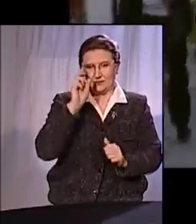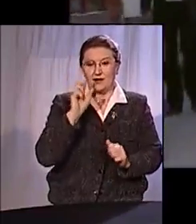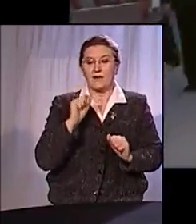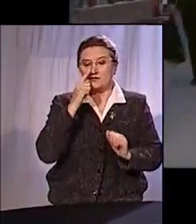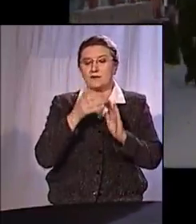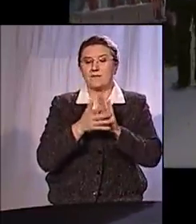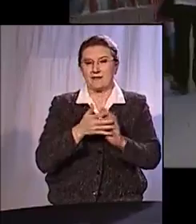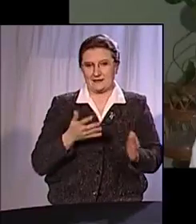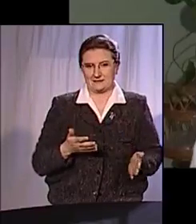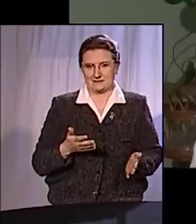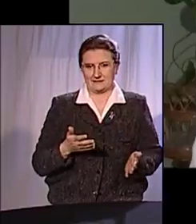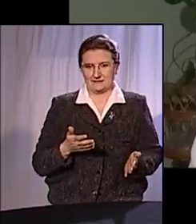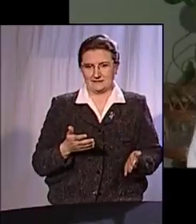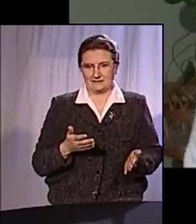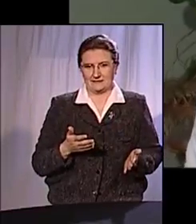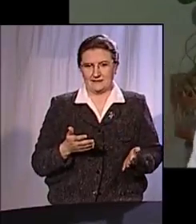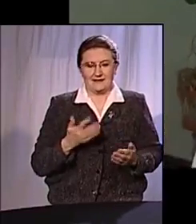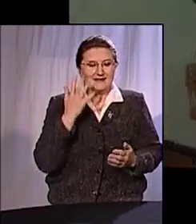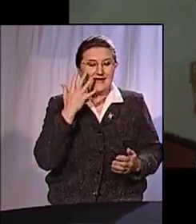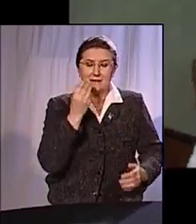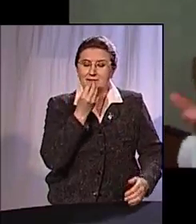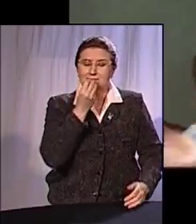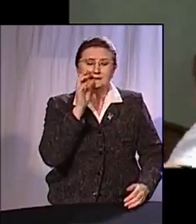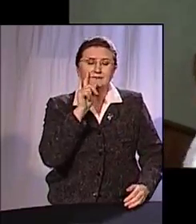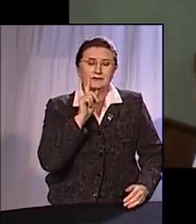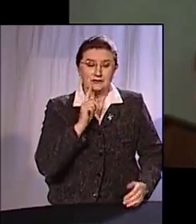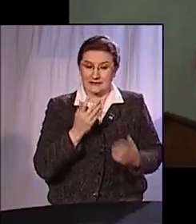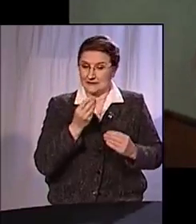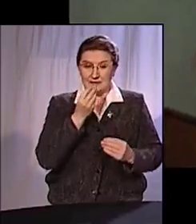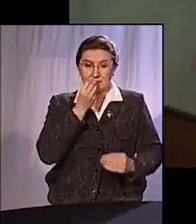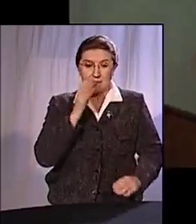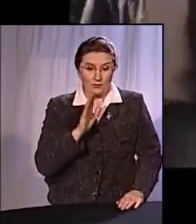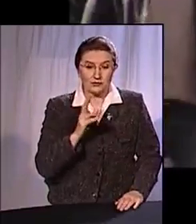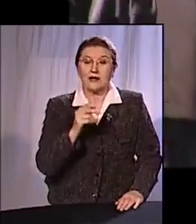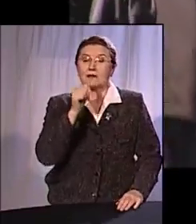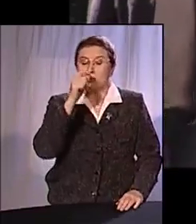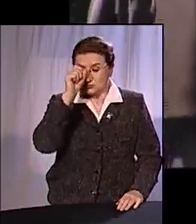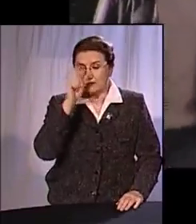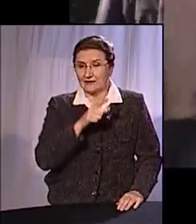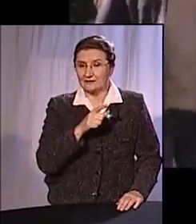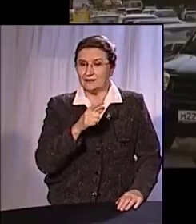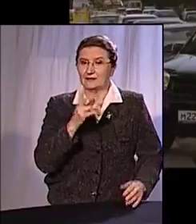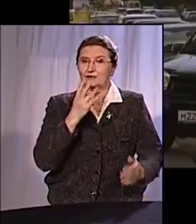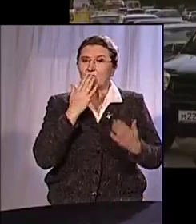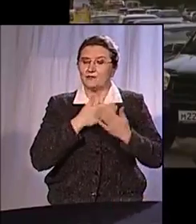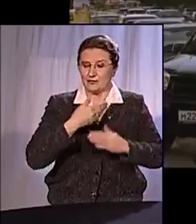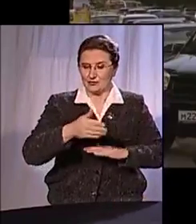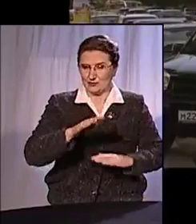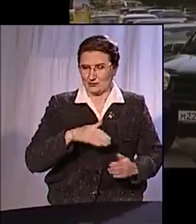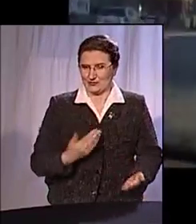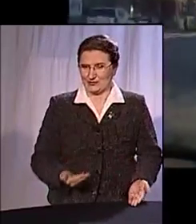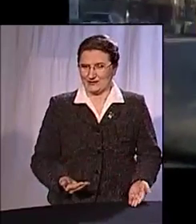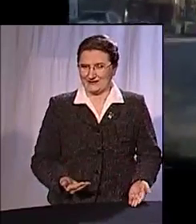можно понять, вот я ем яблоко и говорю, какое оно вкусное, если ты его не вкусил, да? Любить друг друга, это, конечно, может,